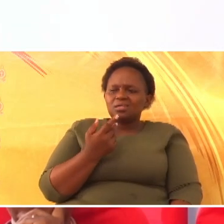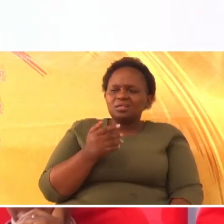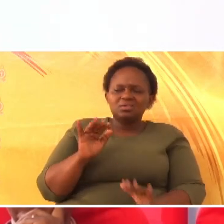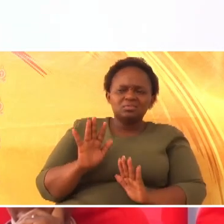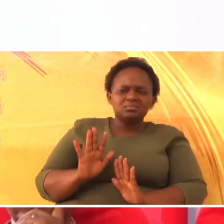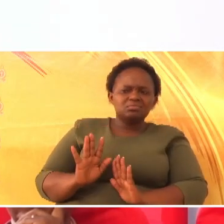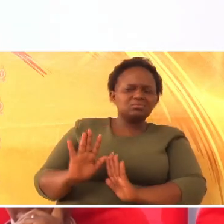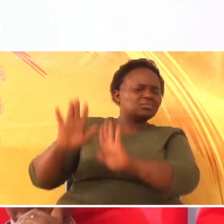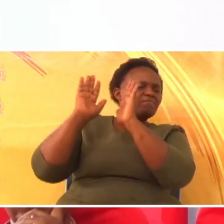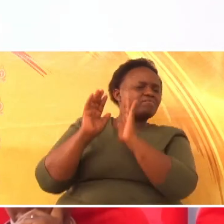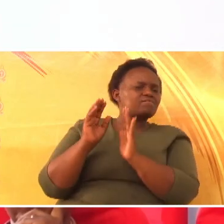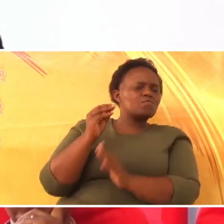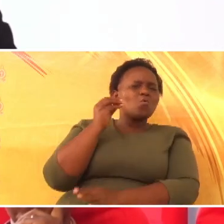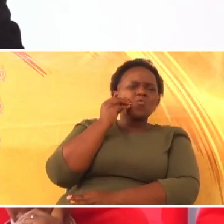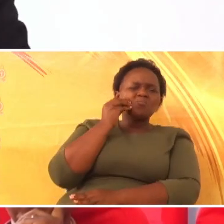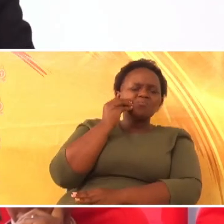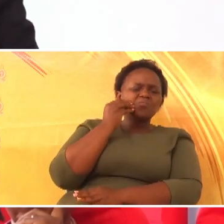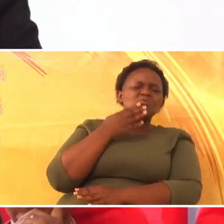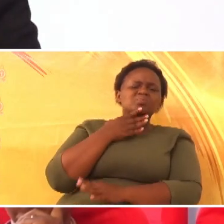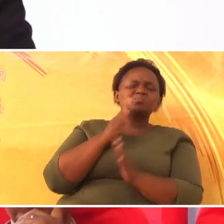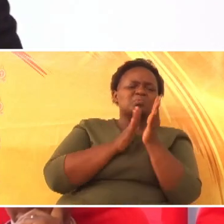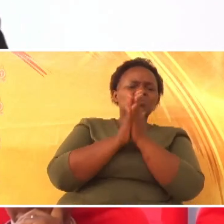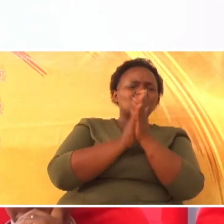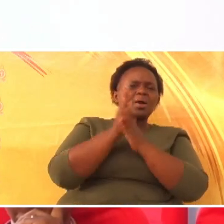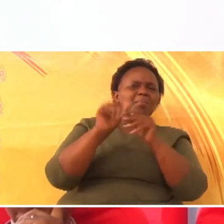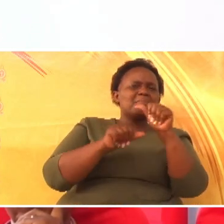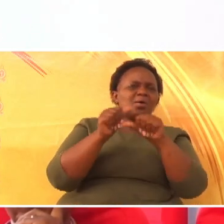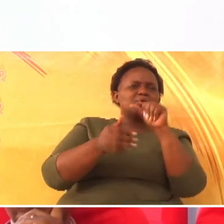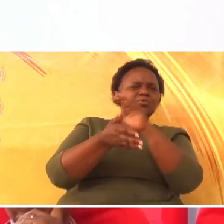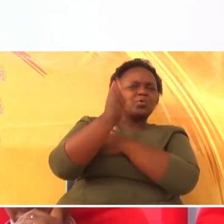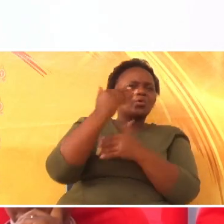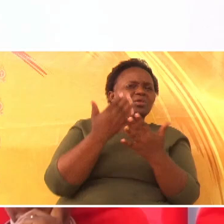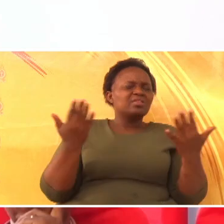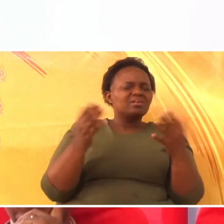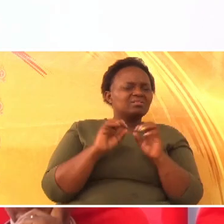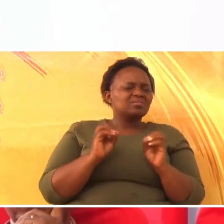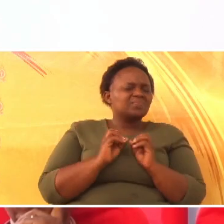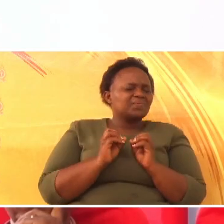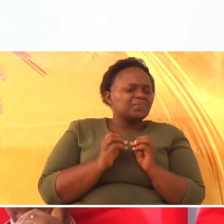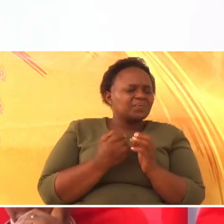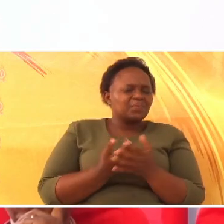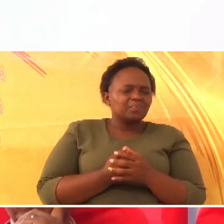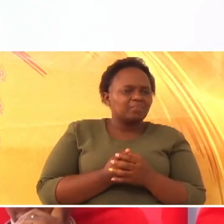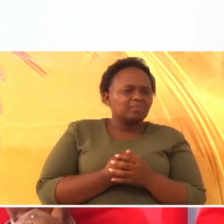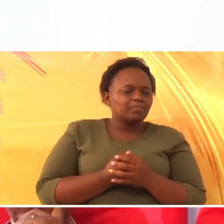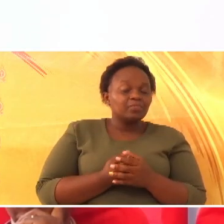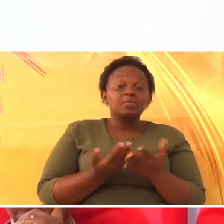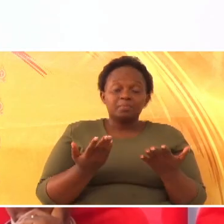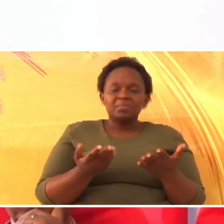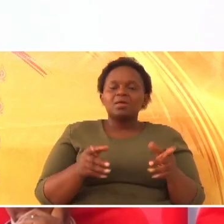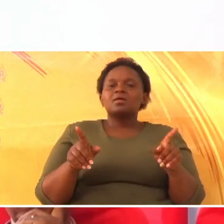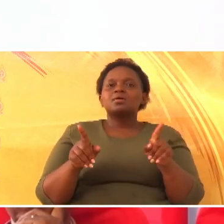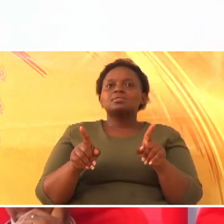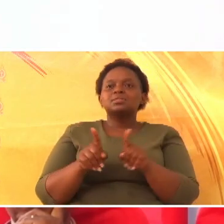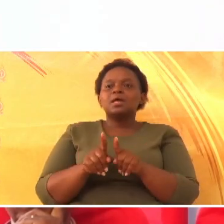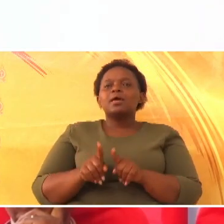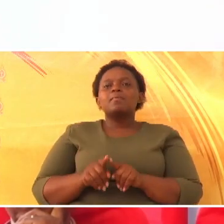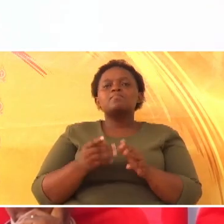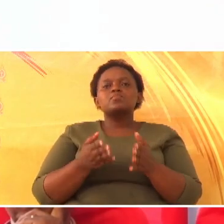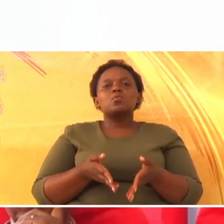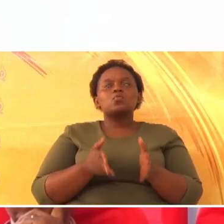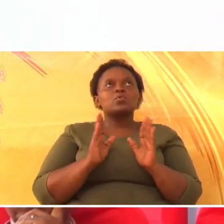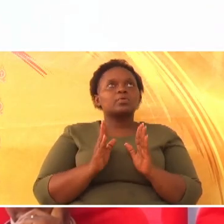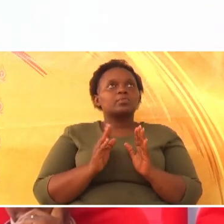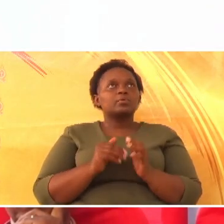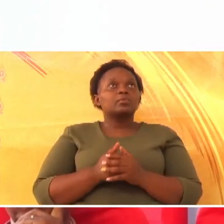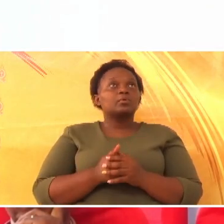hawa yataki sana. Na hivyo divyo, ilivyo kuwa wakati huu,